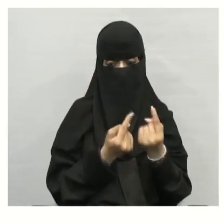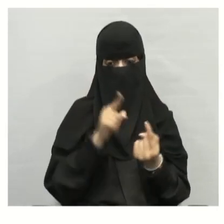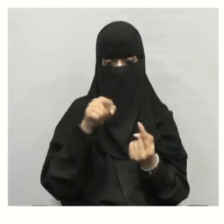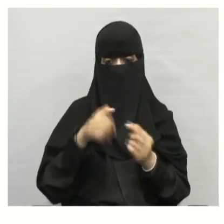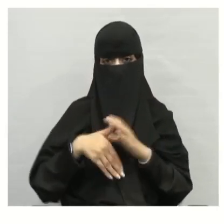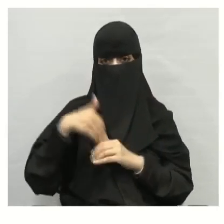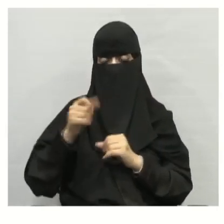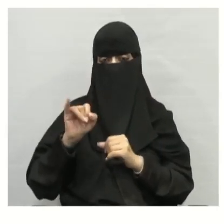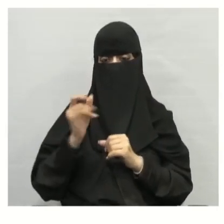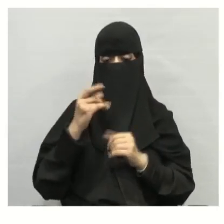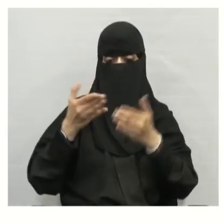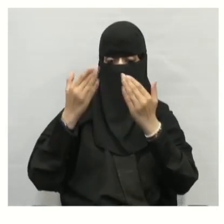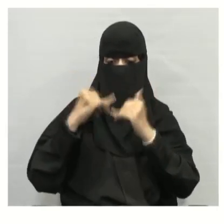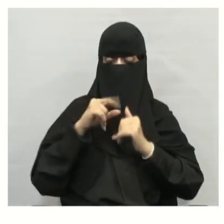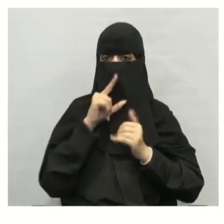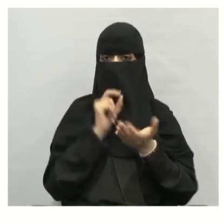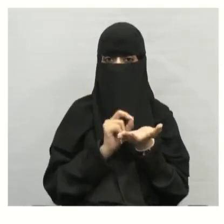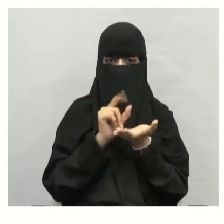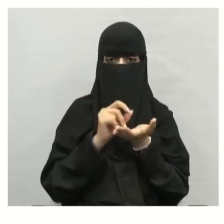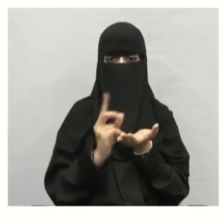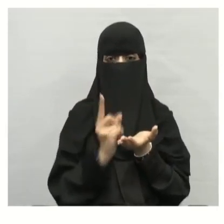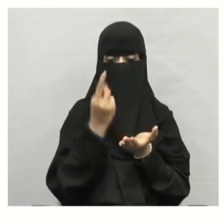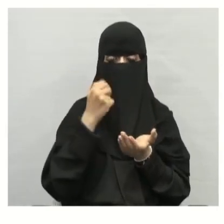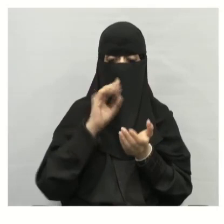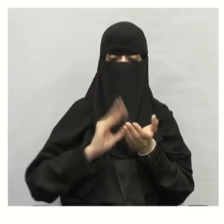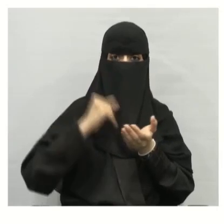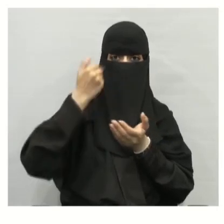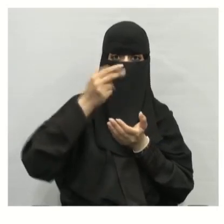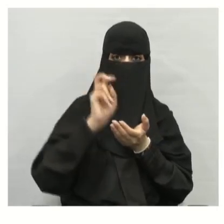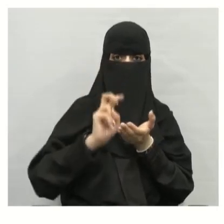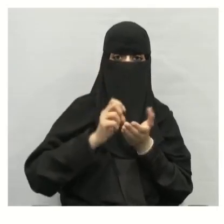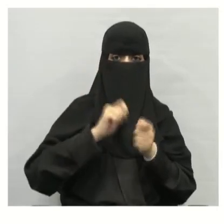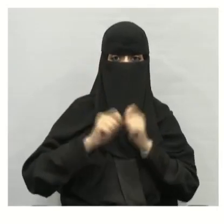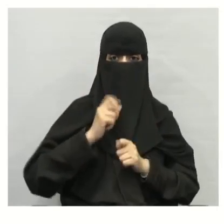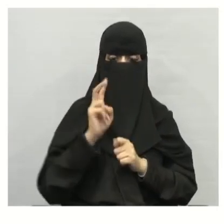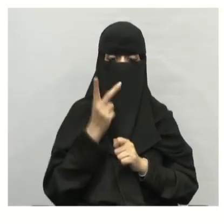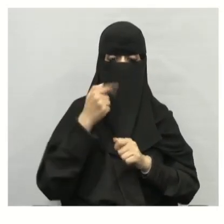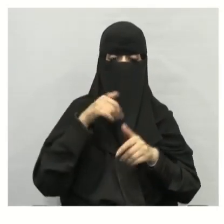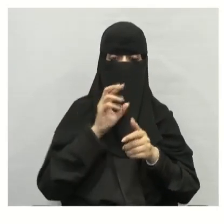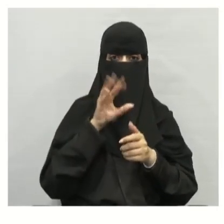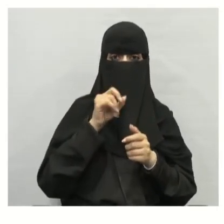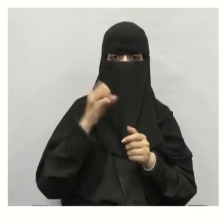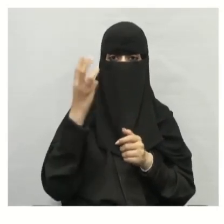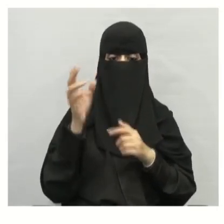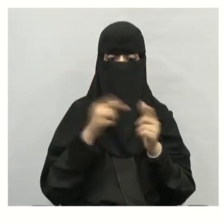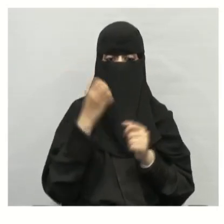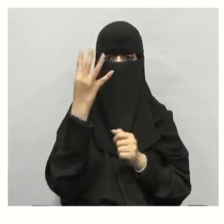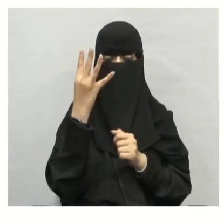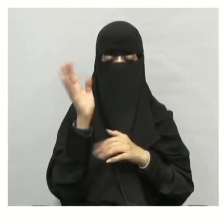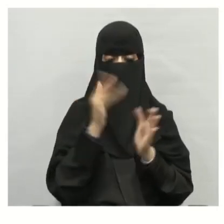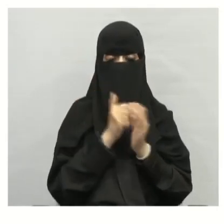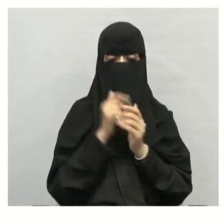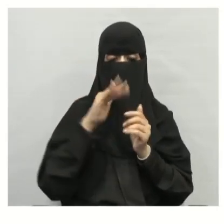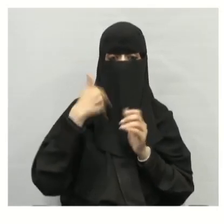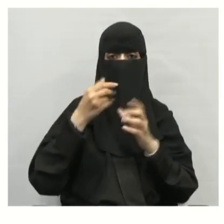منتجات هنا مستهلك أول هنا مستهلك ثاني هنا مستهلك ثالث هنا مستهلك